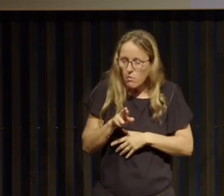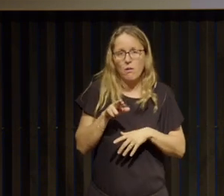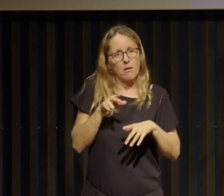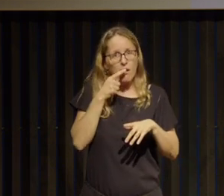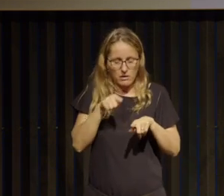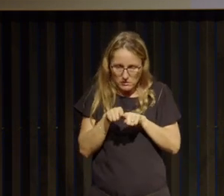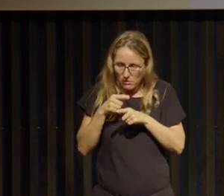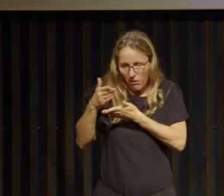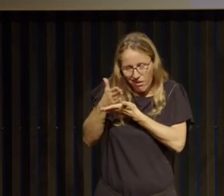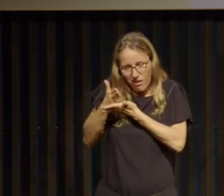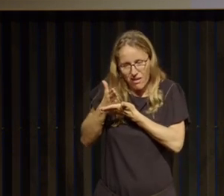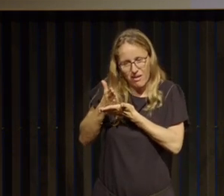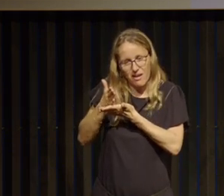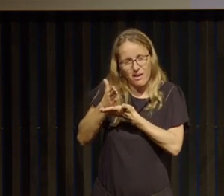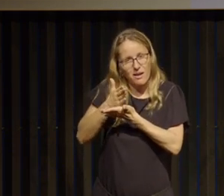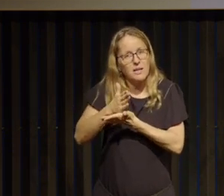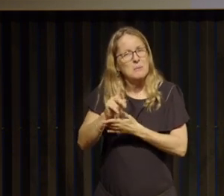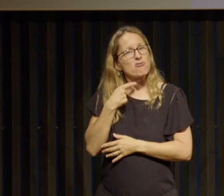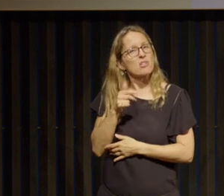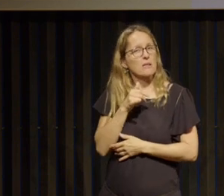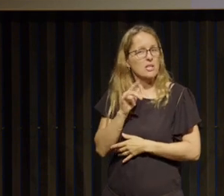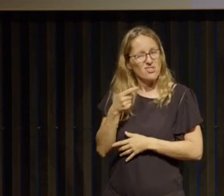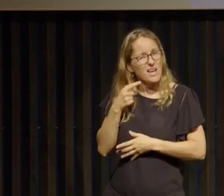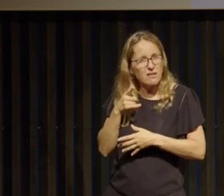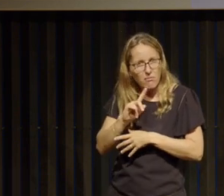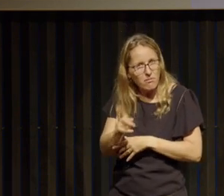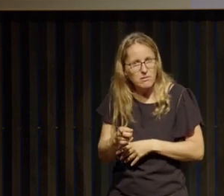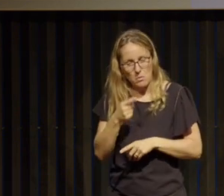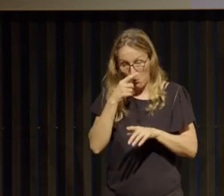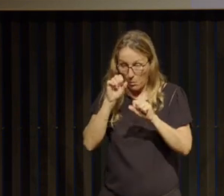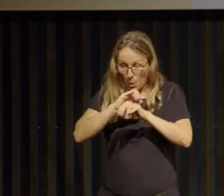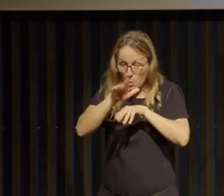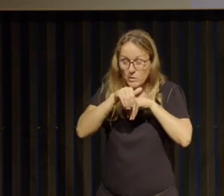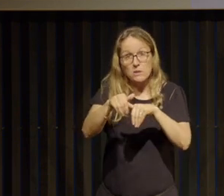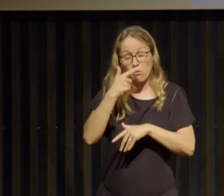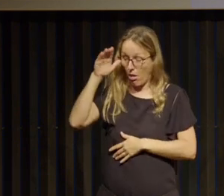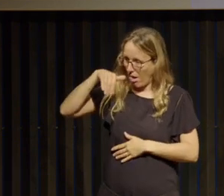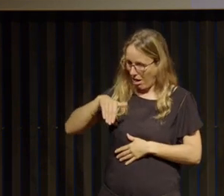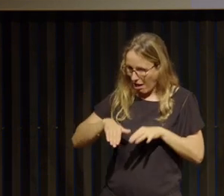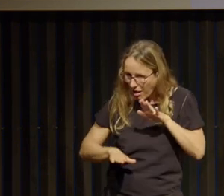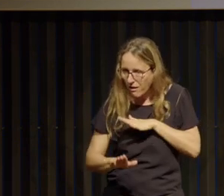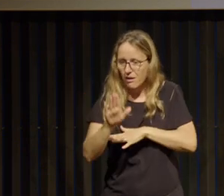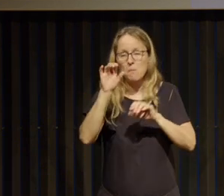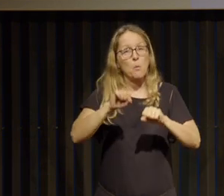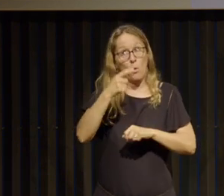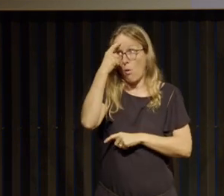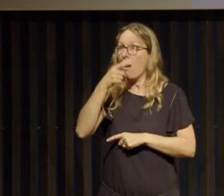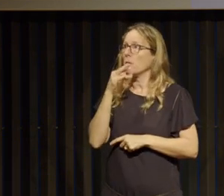'est jamais condamné parfois on peut être très bas et on peut remonter alors qu'on ne pensait même pas que c'était possible voilà